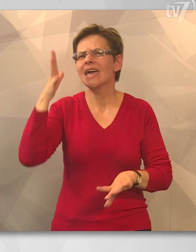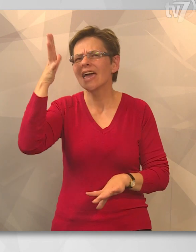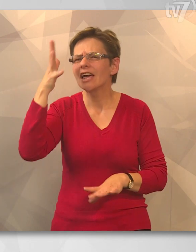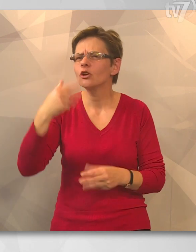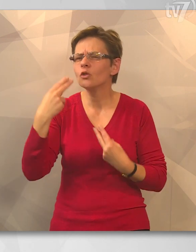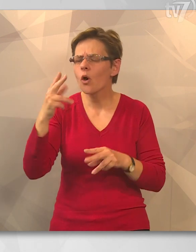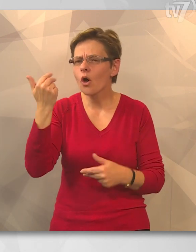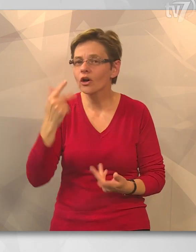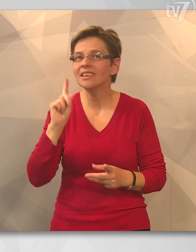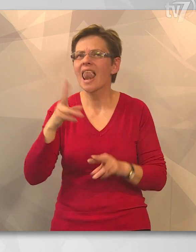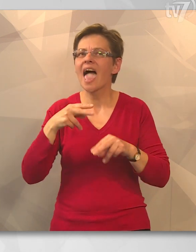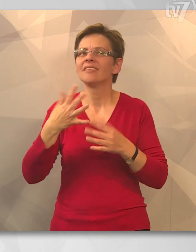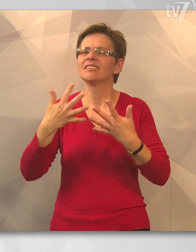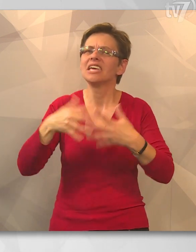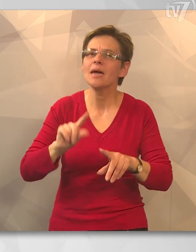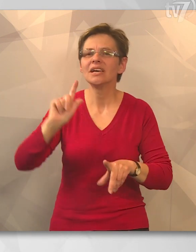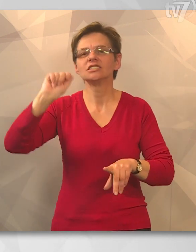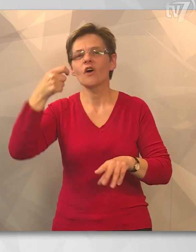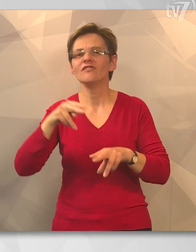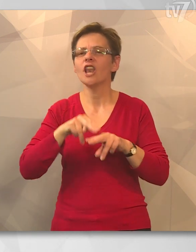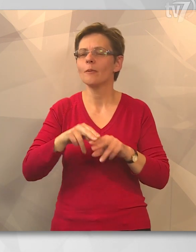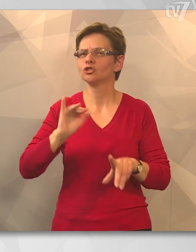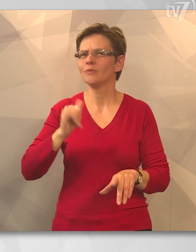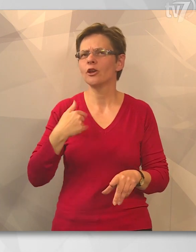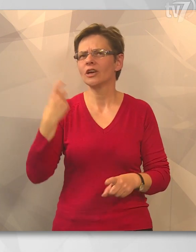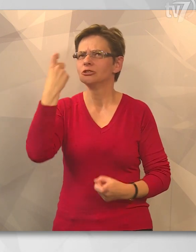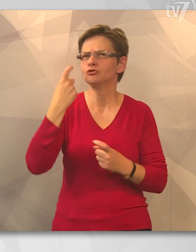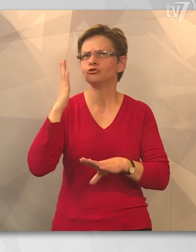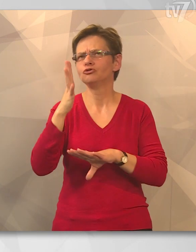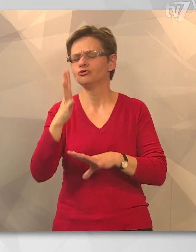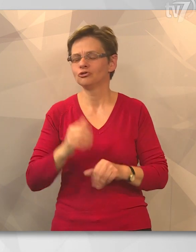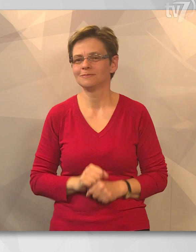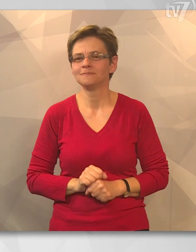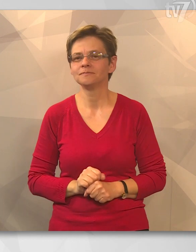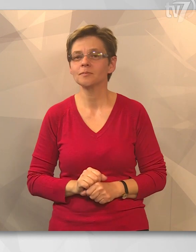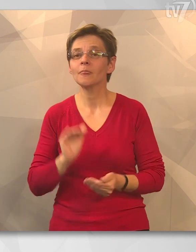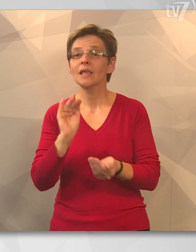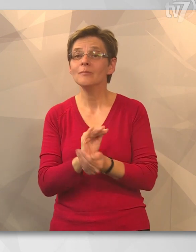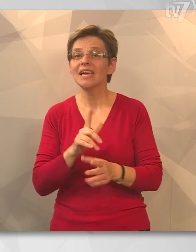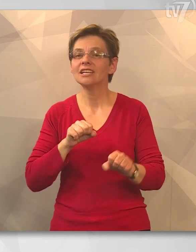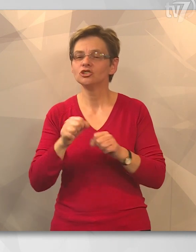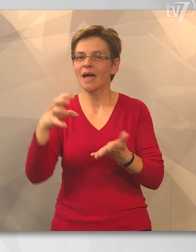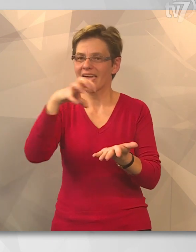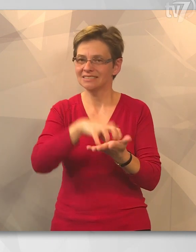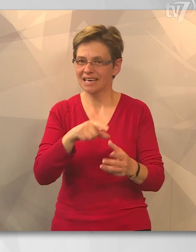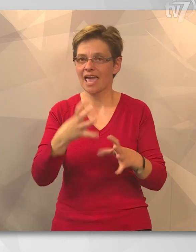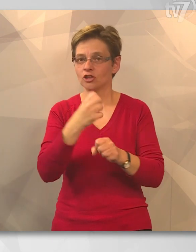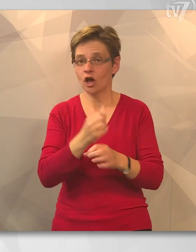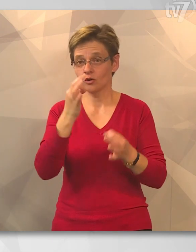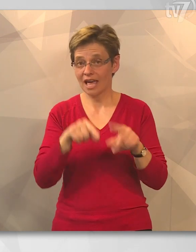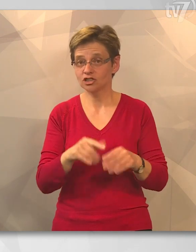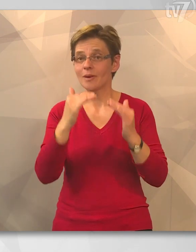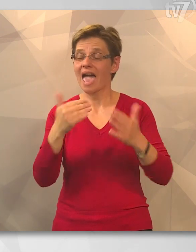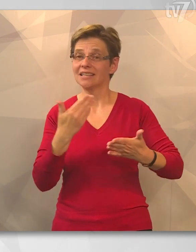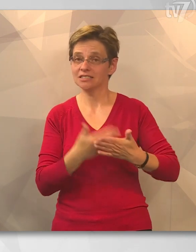megyek, de lehet egy gépész vagy villamosmérnöki irány is még szóba jöhet. A Békési megyeszék helyen